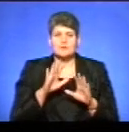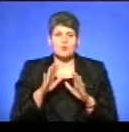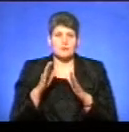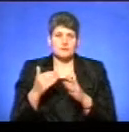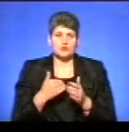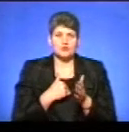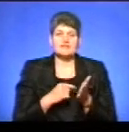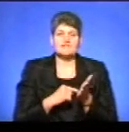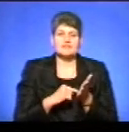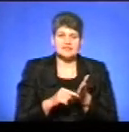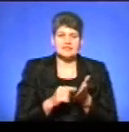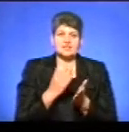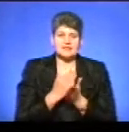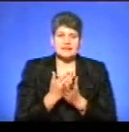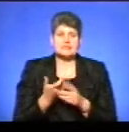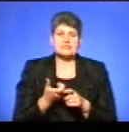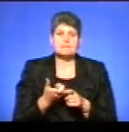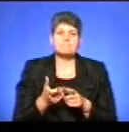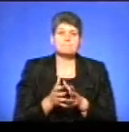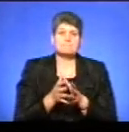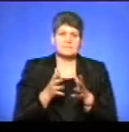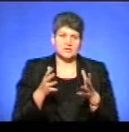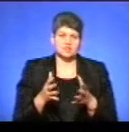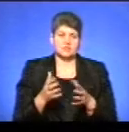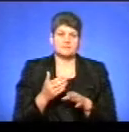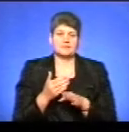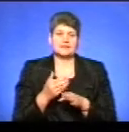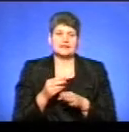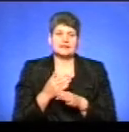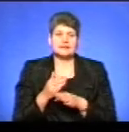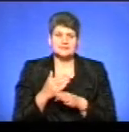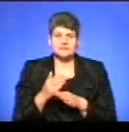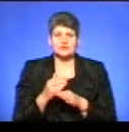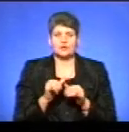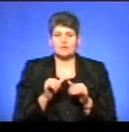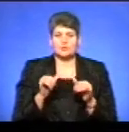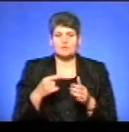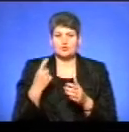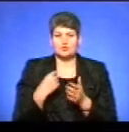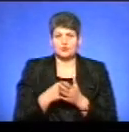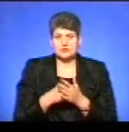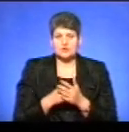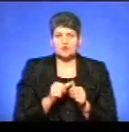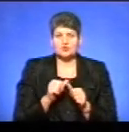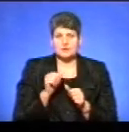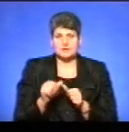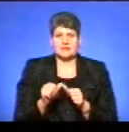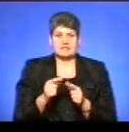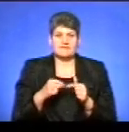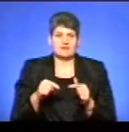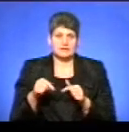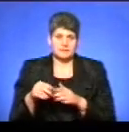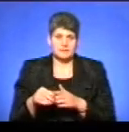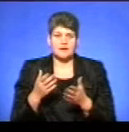хотілося відзначити, є збільшення темпів росту доходів обласного бюджету, зокрема, там, за певними видами.